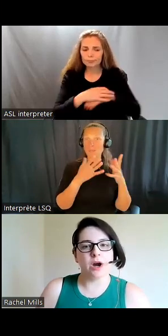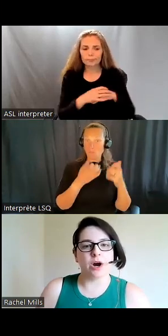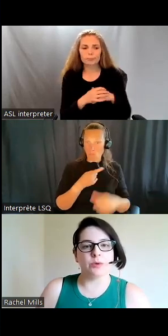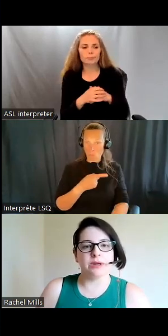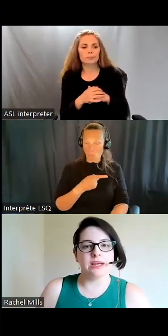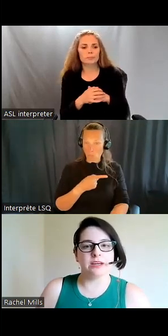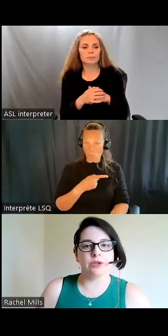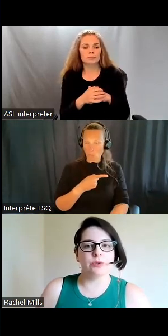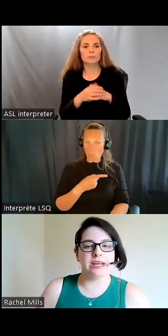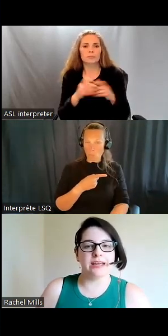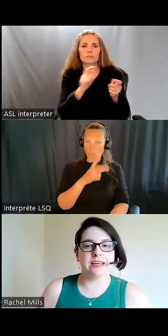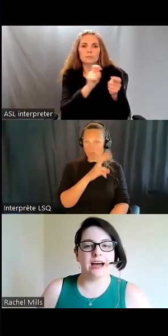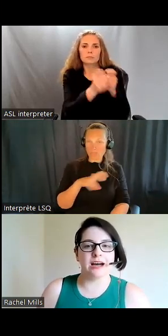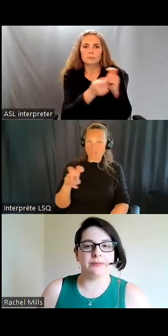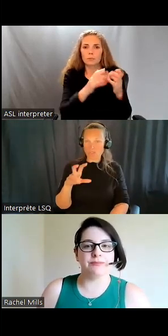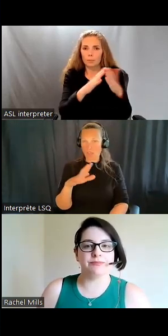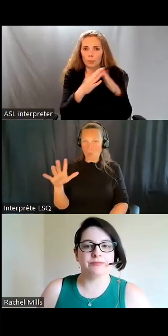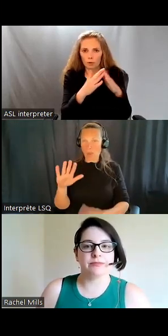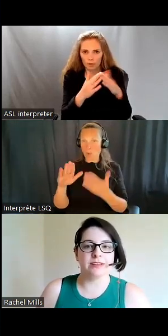passer à du soutien dans la communauté,